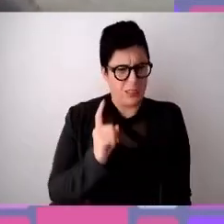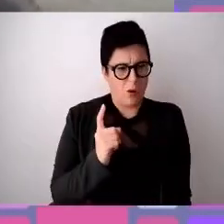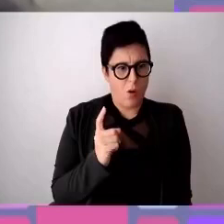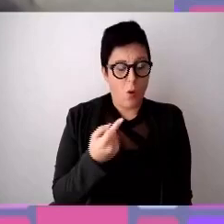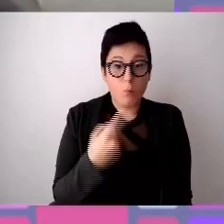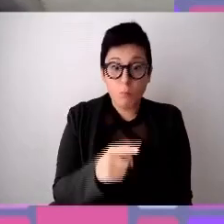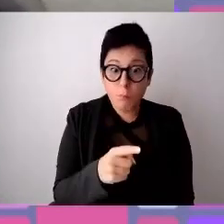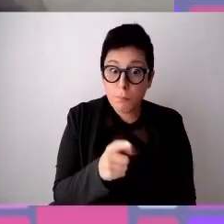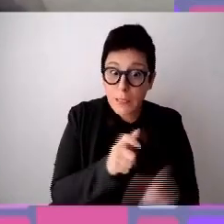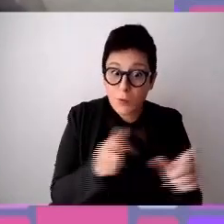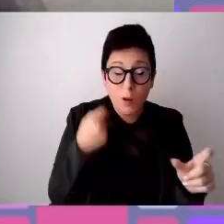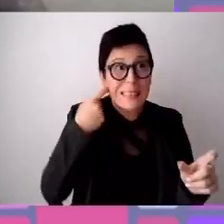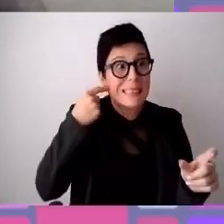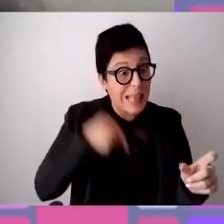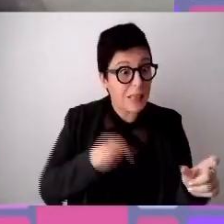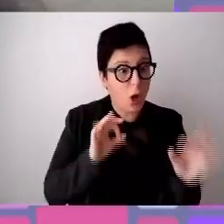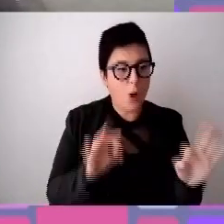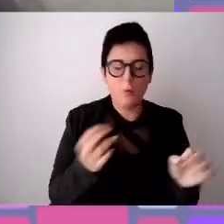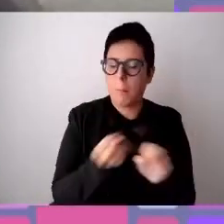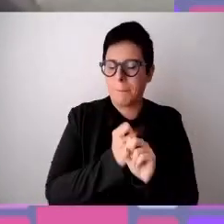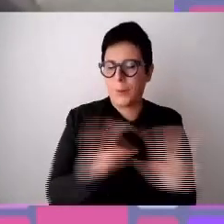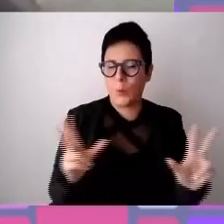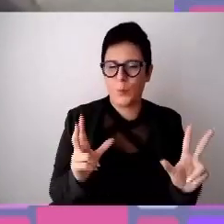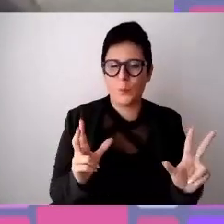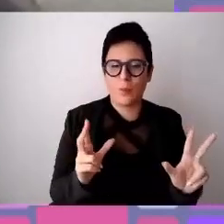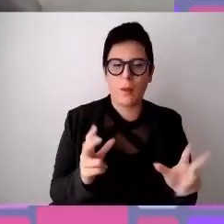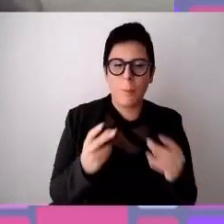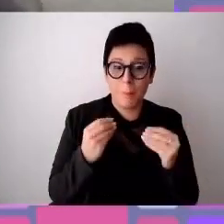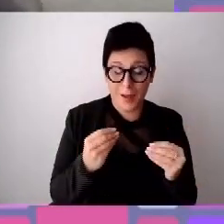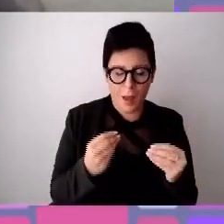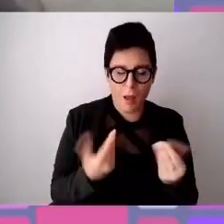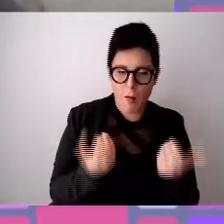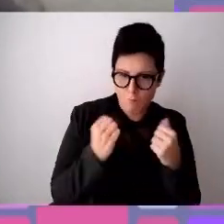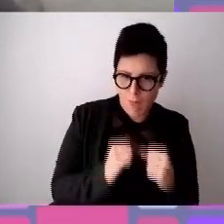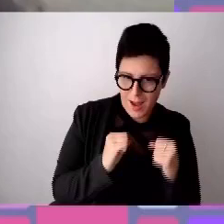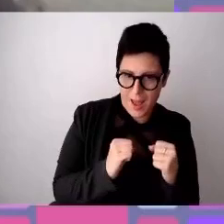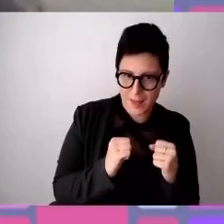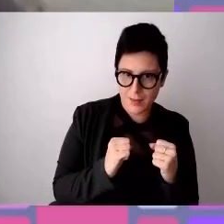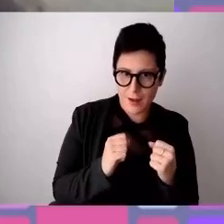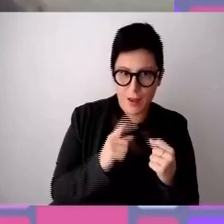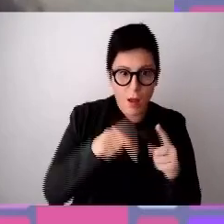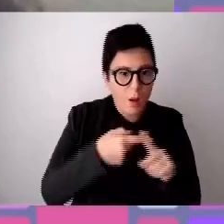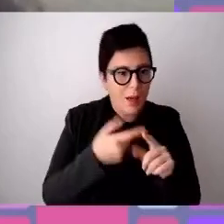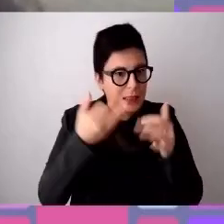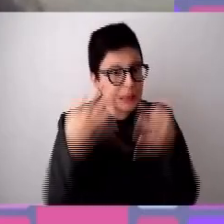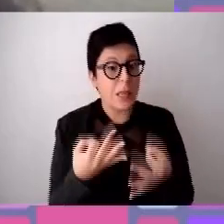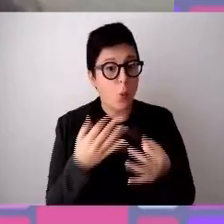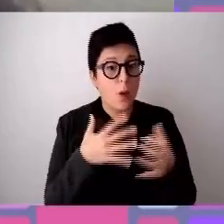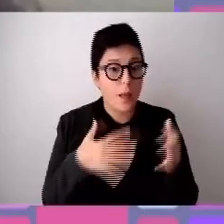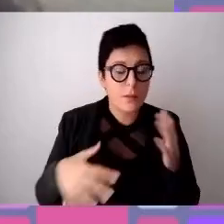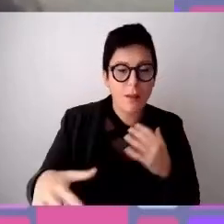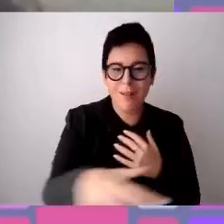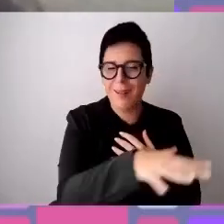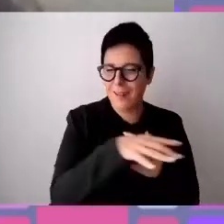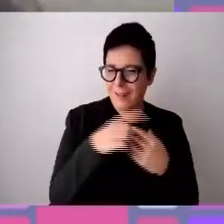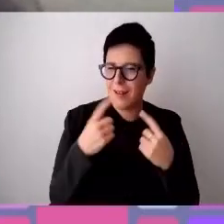contesto lavorativo. Perché il benessere e la sicurezza di tutte le persone nei contesti di lavoro e anche